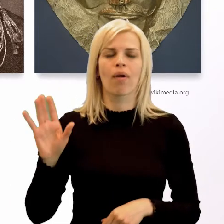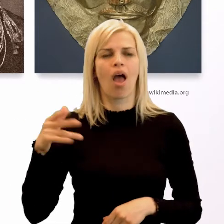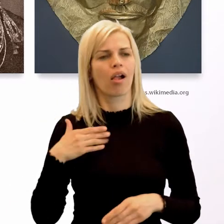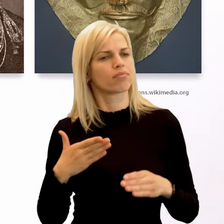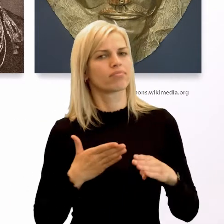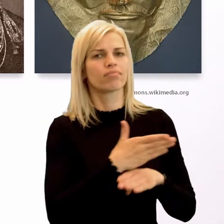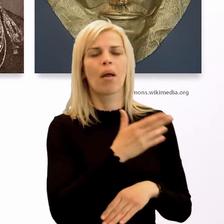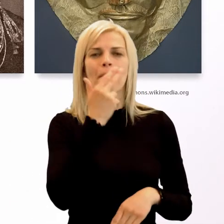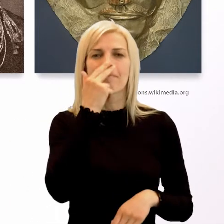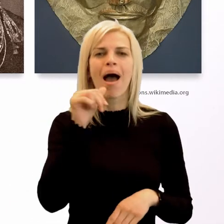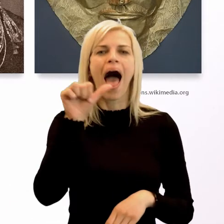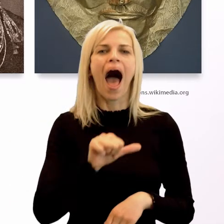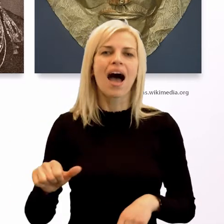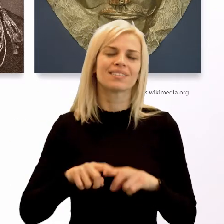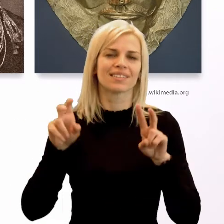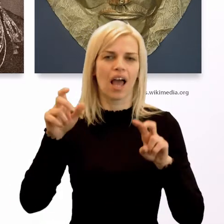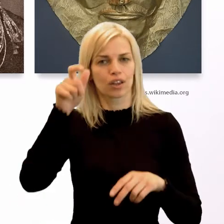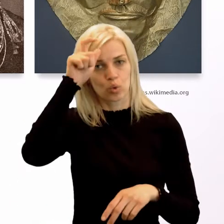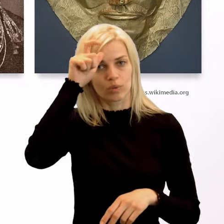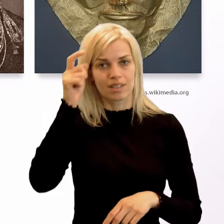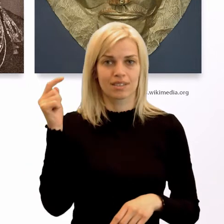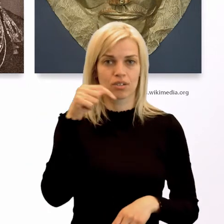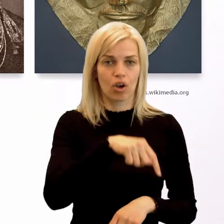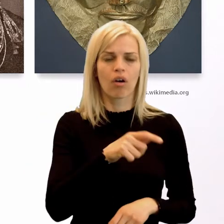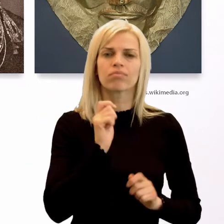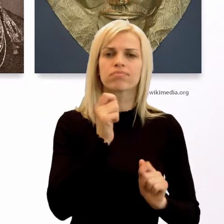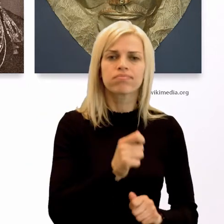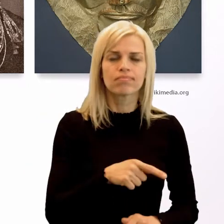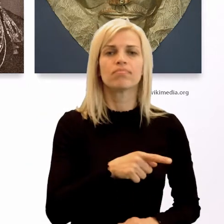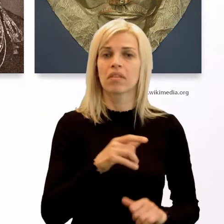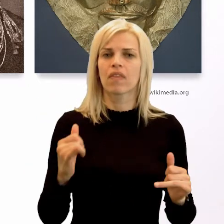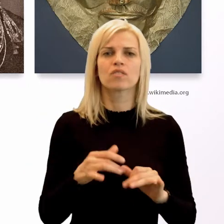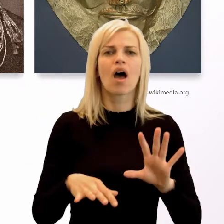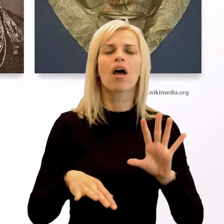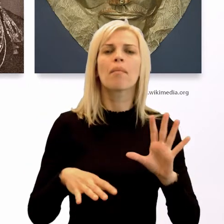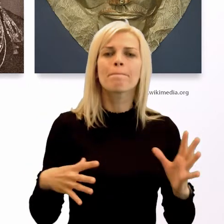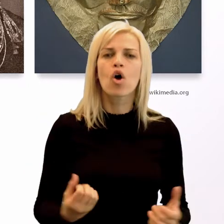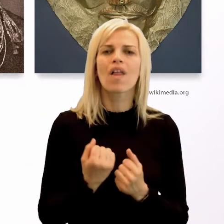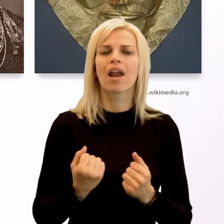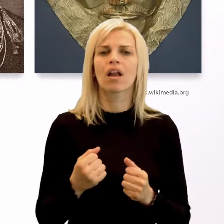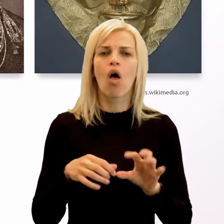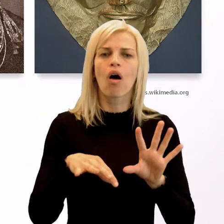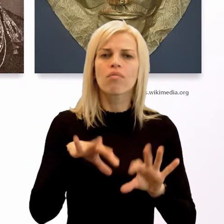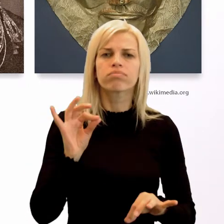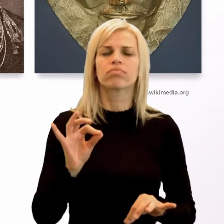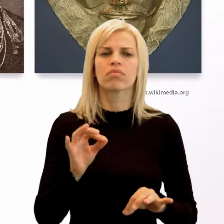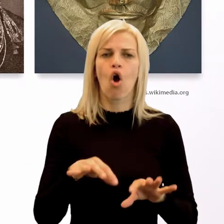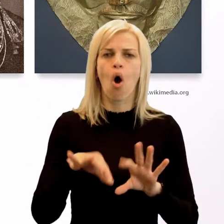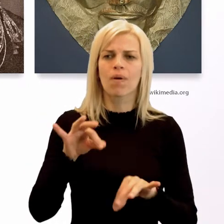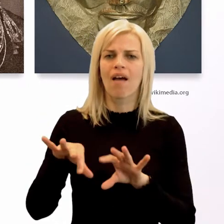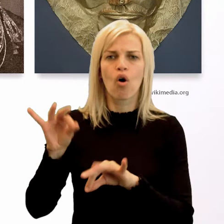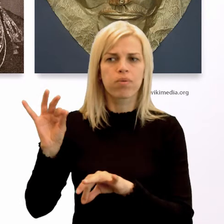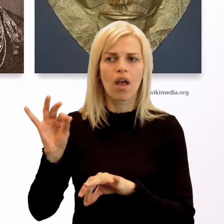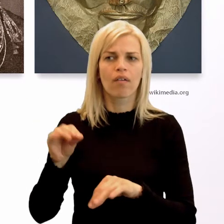Ázie, do Turecka. Tam sa mu podarilo naozaj urobiť viacare významné archeologické objavy. Našiel Priamov